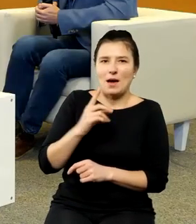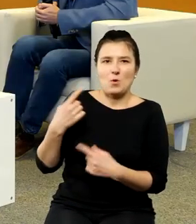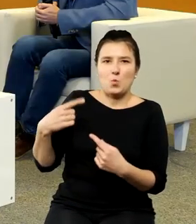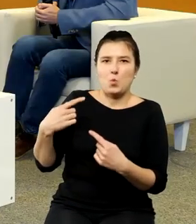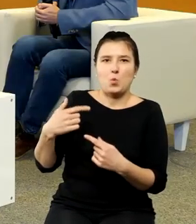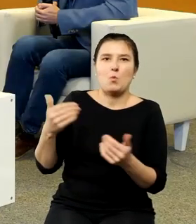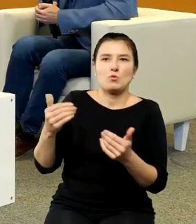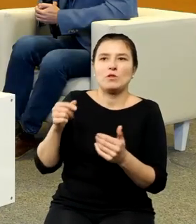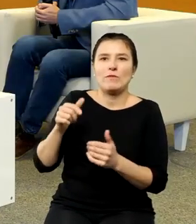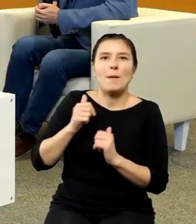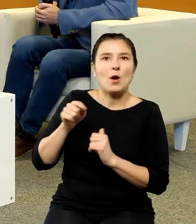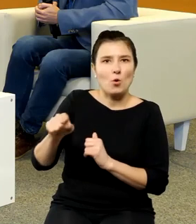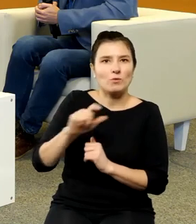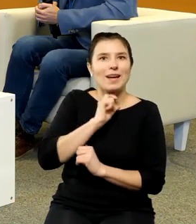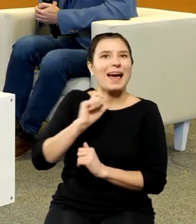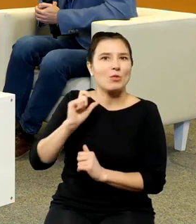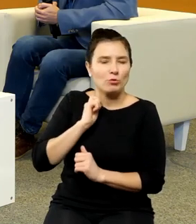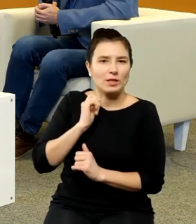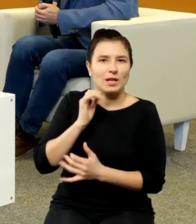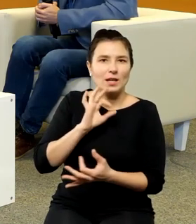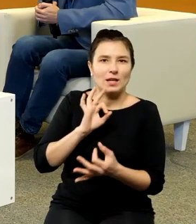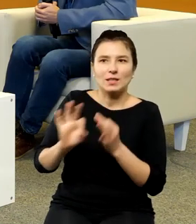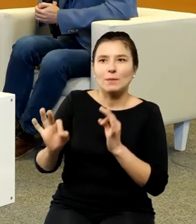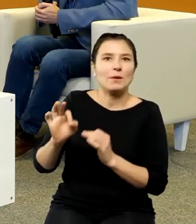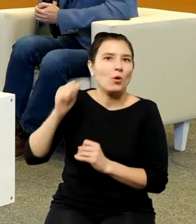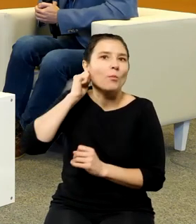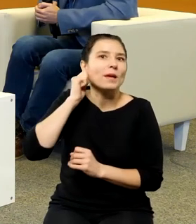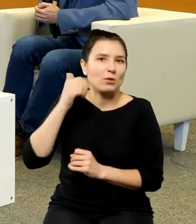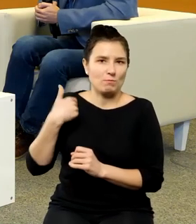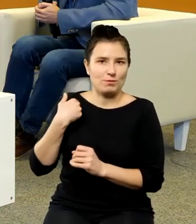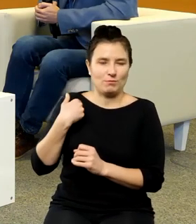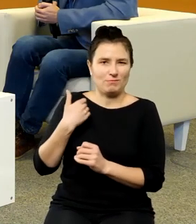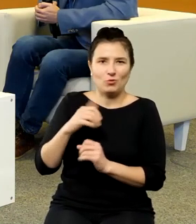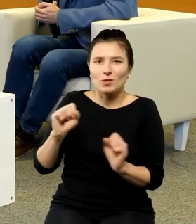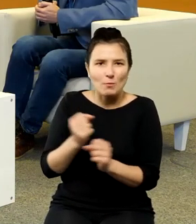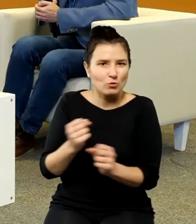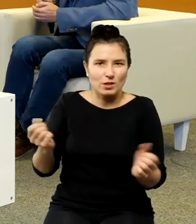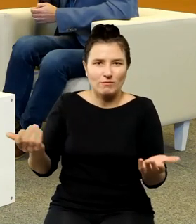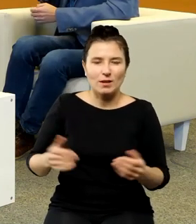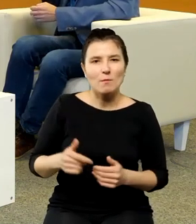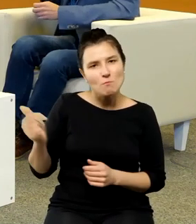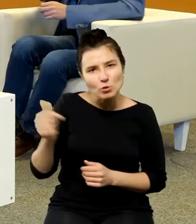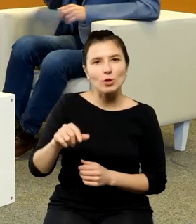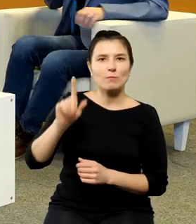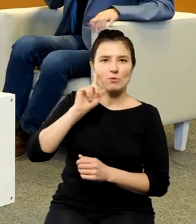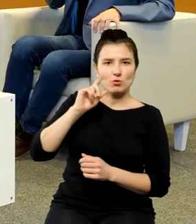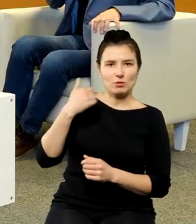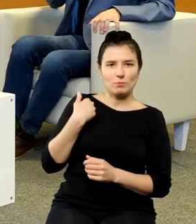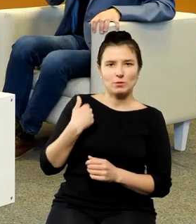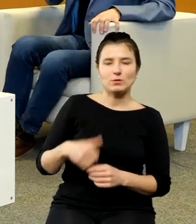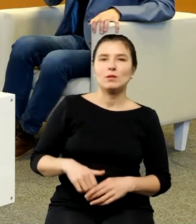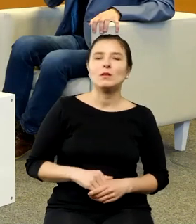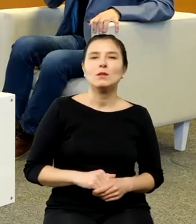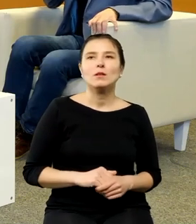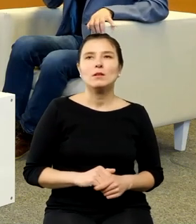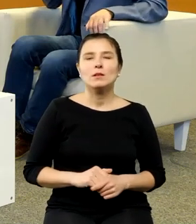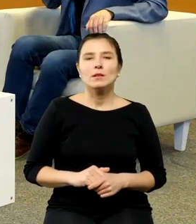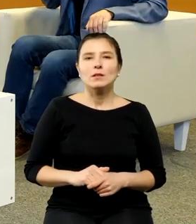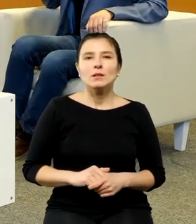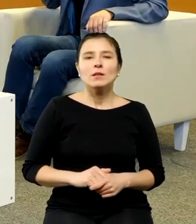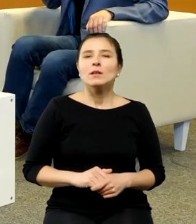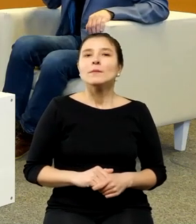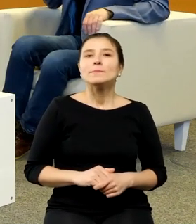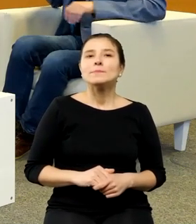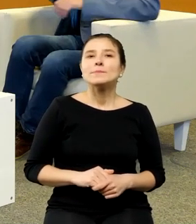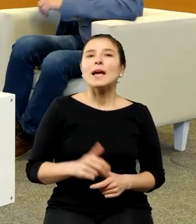metrykaniem mężczyzną, więc już wolę, żebyśmy przeszli do pytania o polskość i niemieckość. Jeszcze na pewno do niego